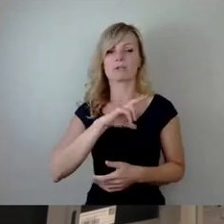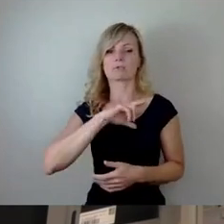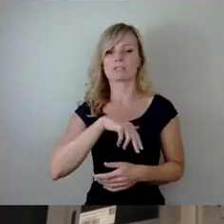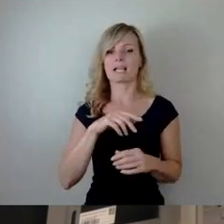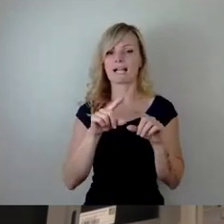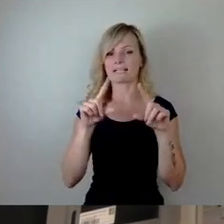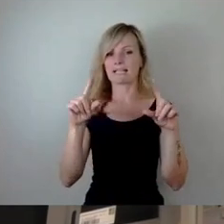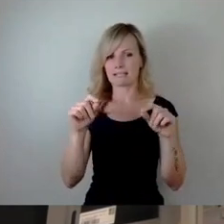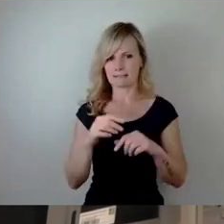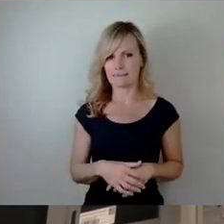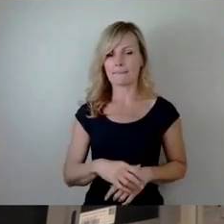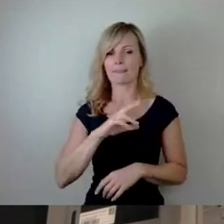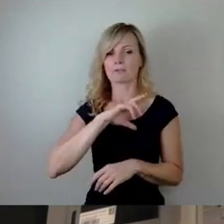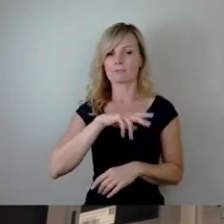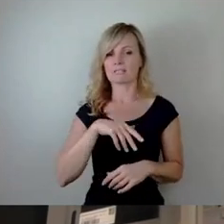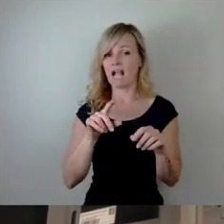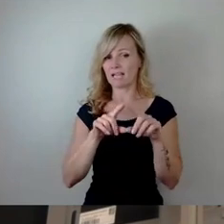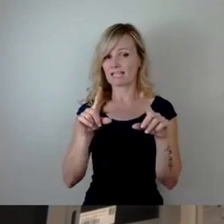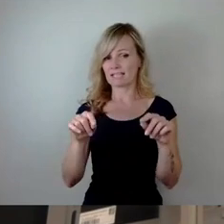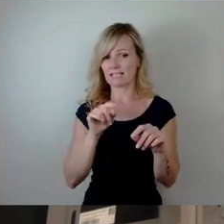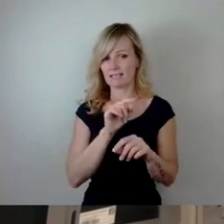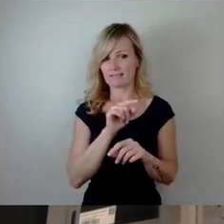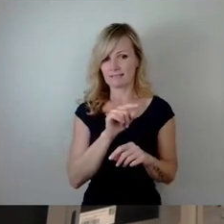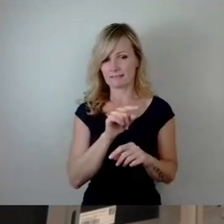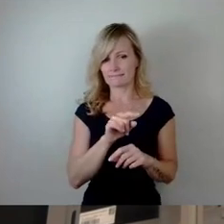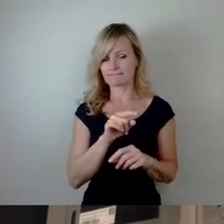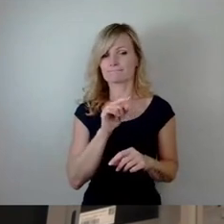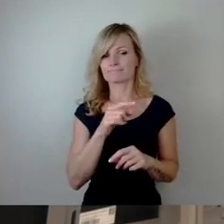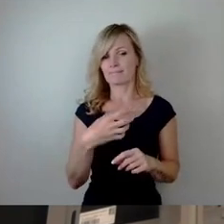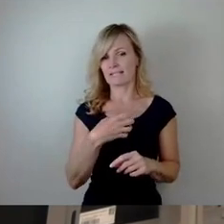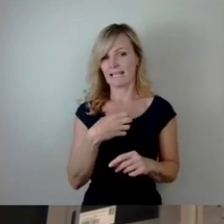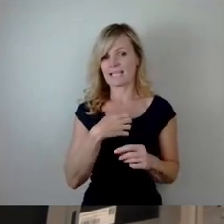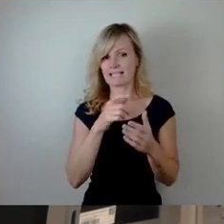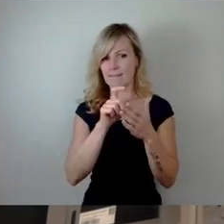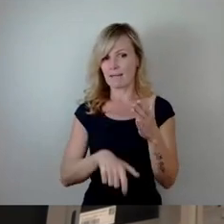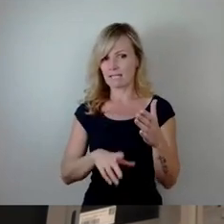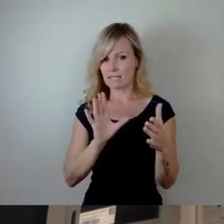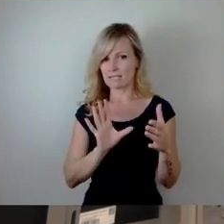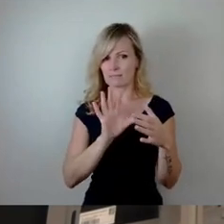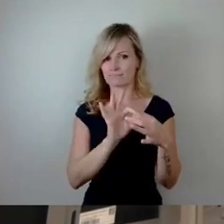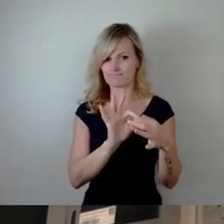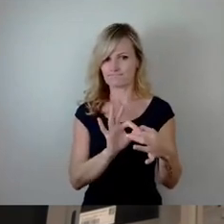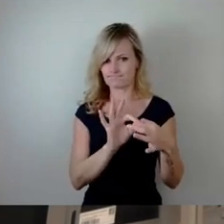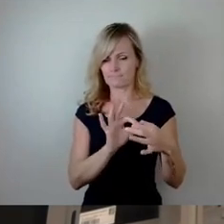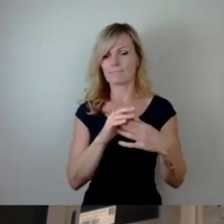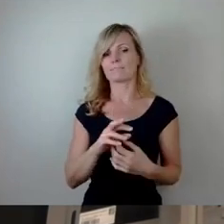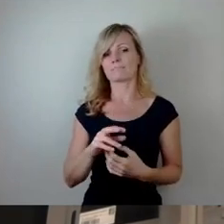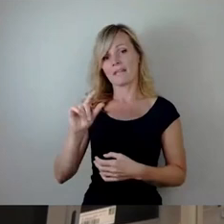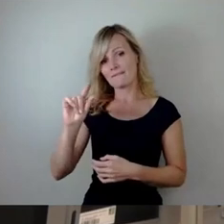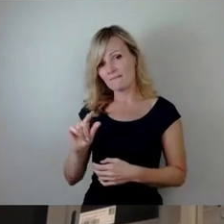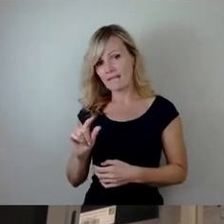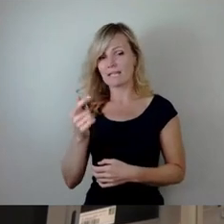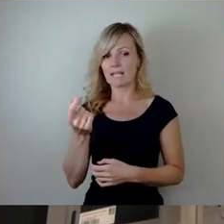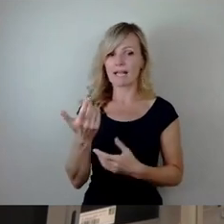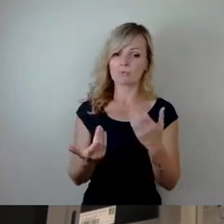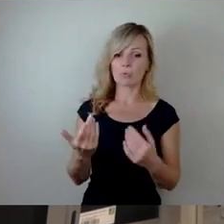Das Sozialticket ist quasi an den Dresden-Pass gebunden. Wer nicht so viel Geld hat oder wer viele Kinder hat